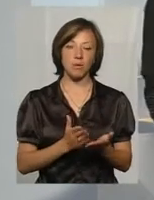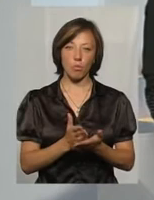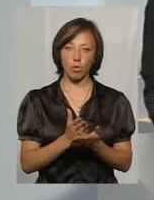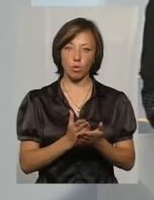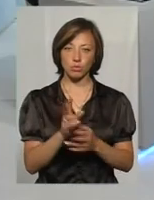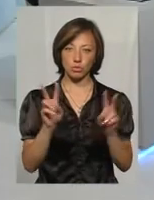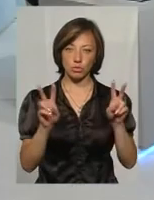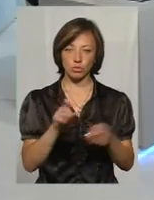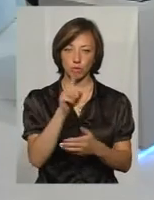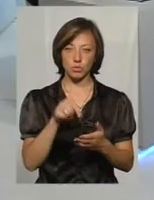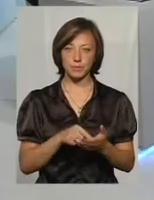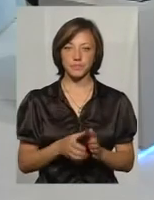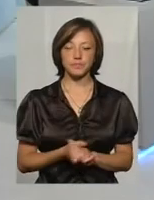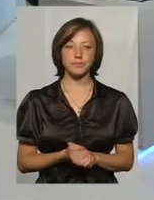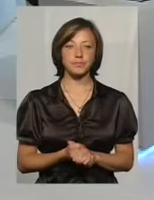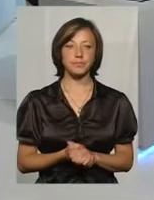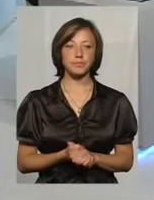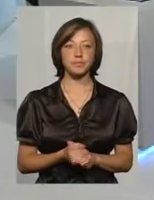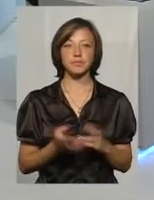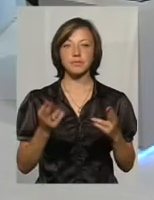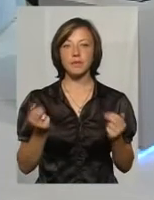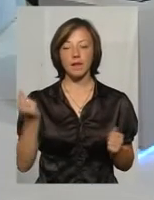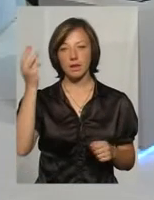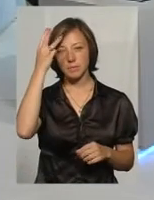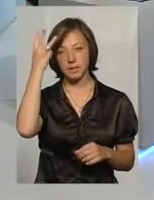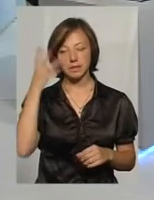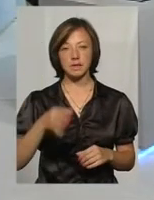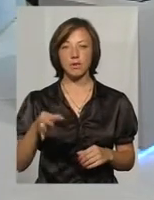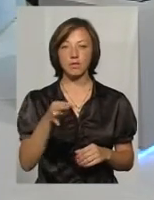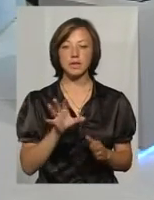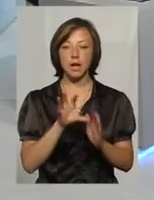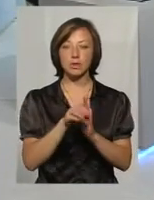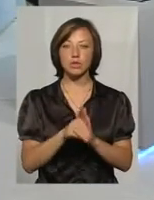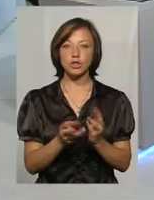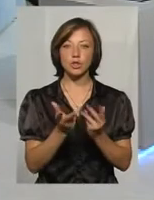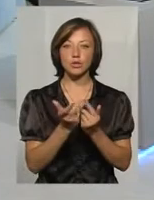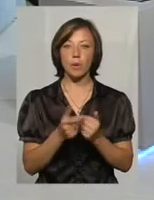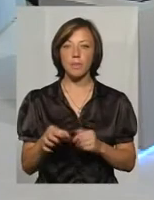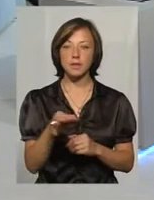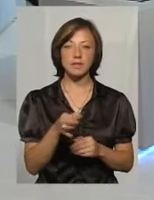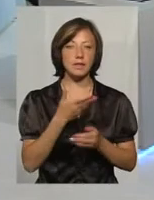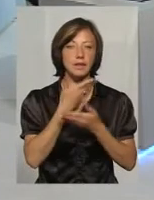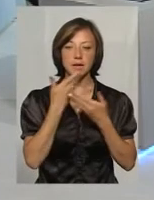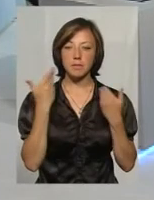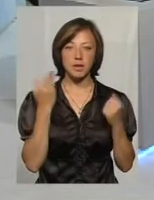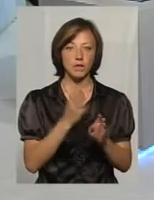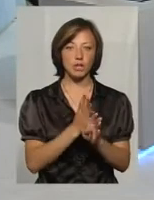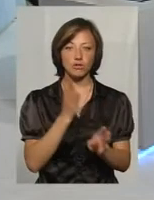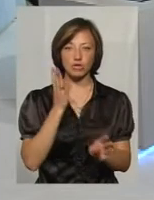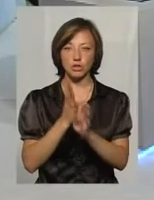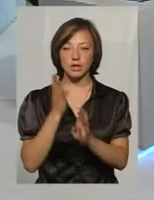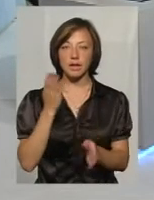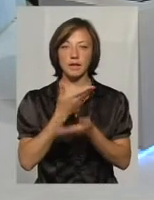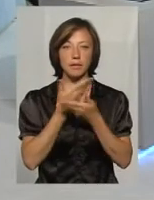На самом деле Хмельницька область относиться к числу областей, которые не имеют очередей і не имеют